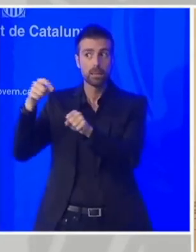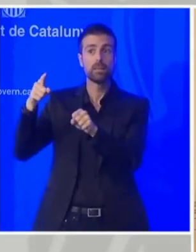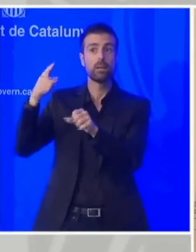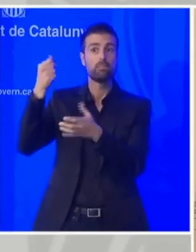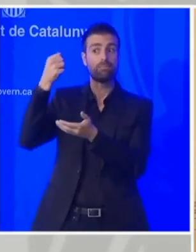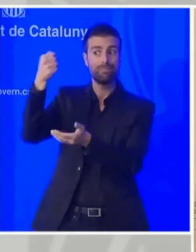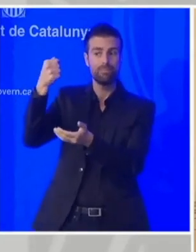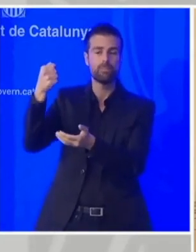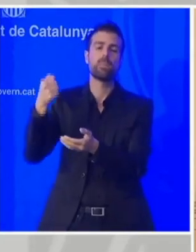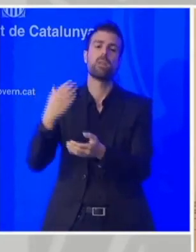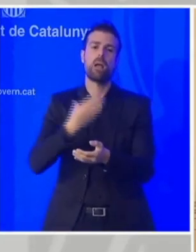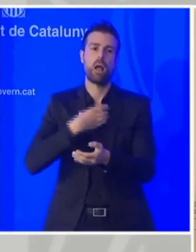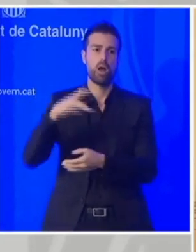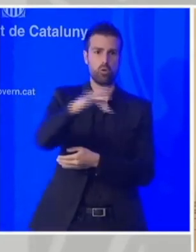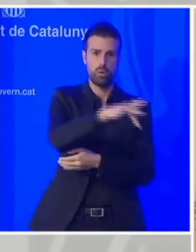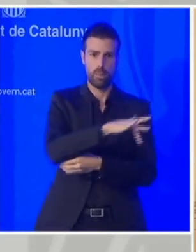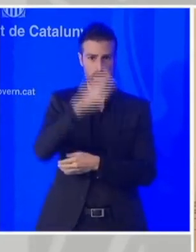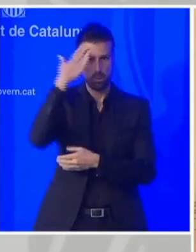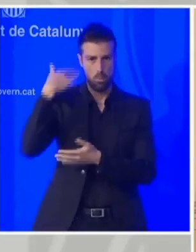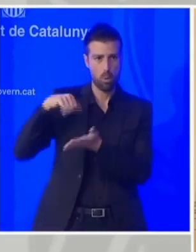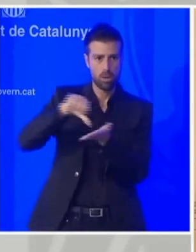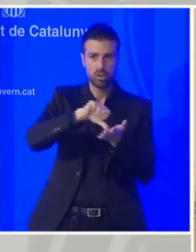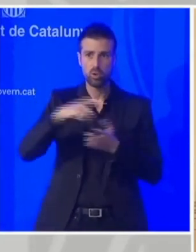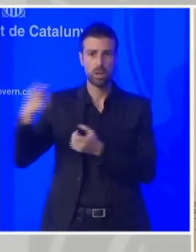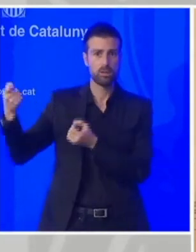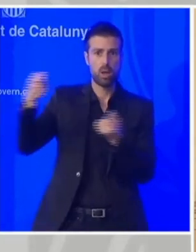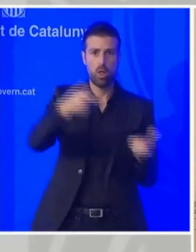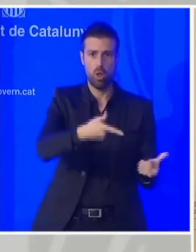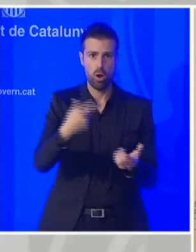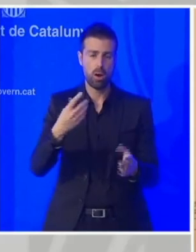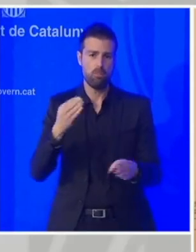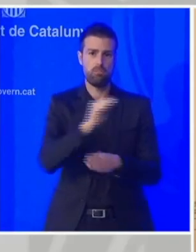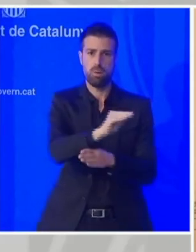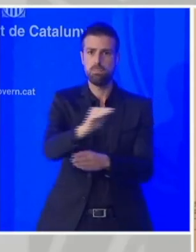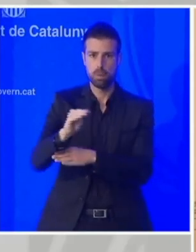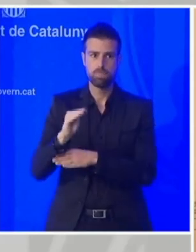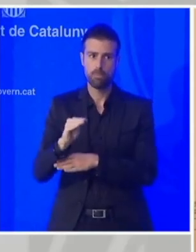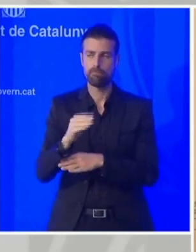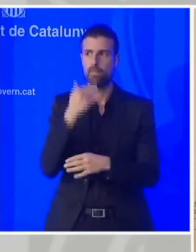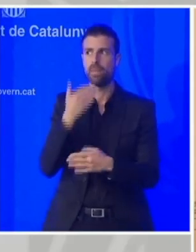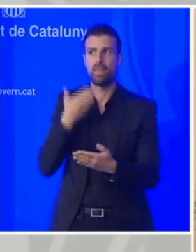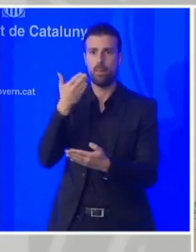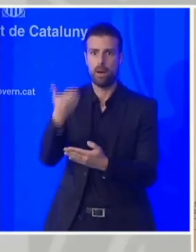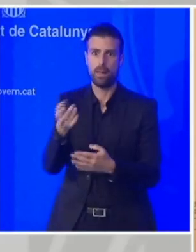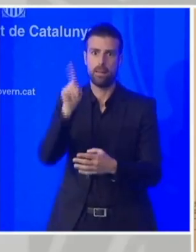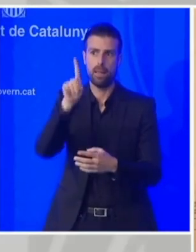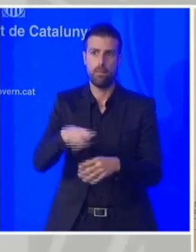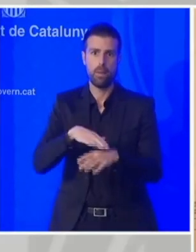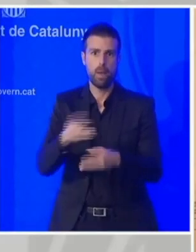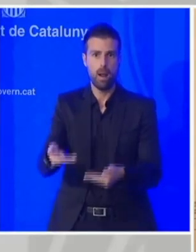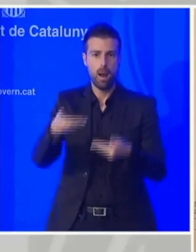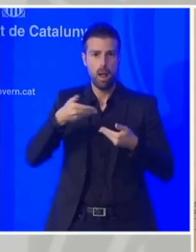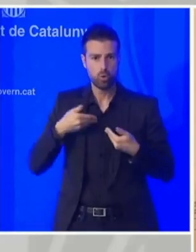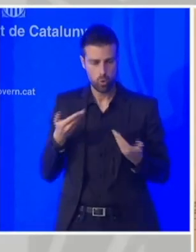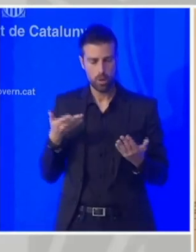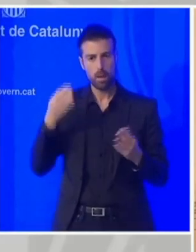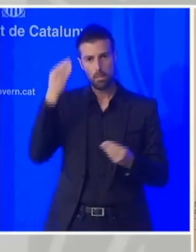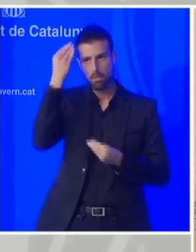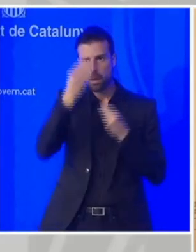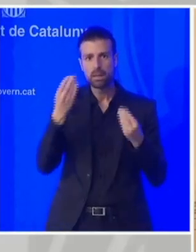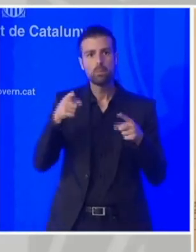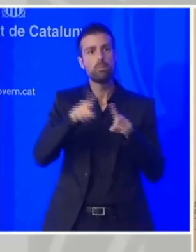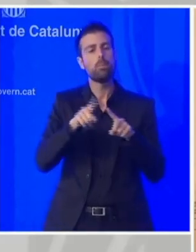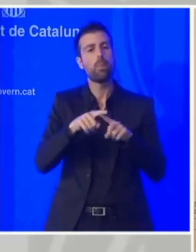amb el món local, que és un tema que també fa temps que reclamem i que esperem que puguem també donar aquest punt de